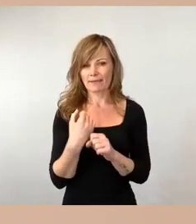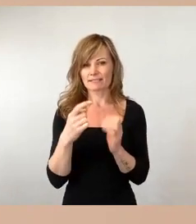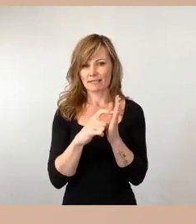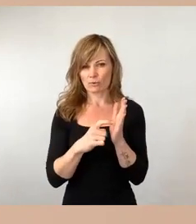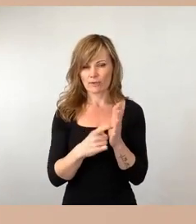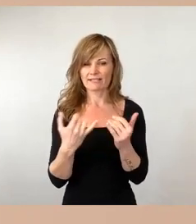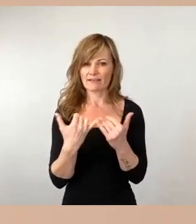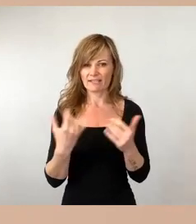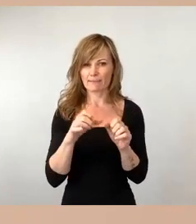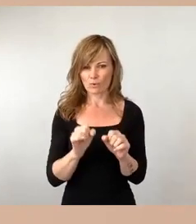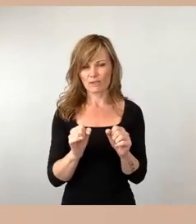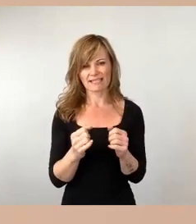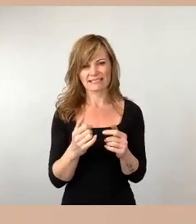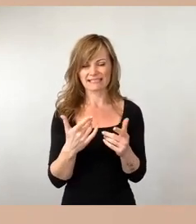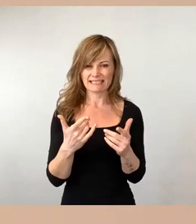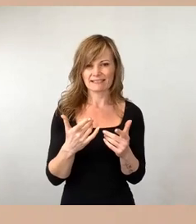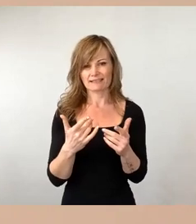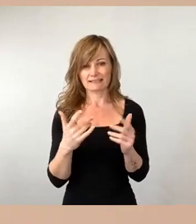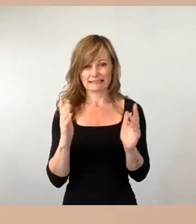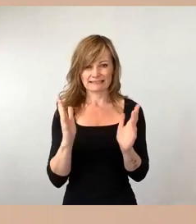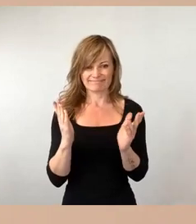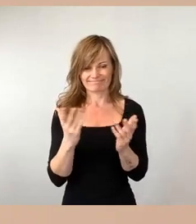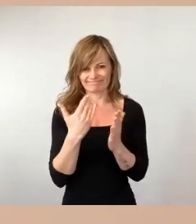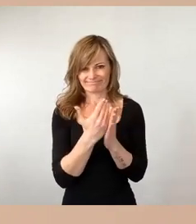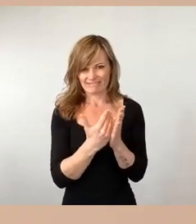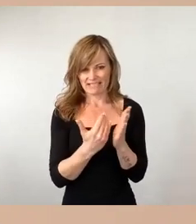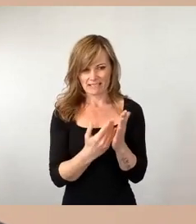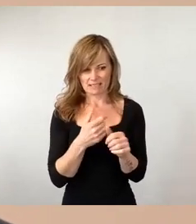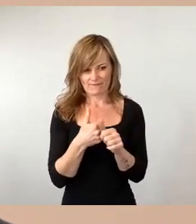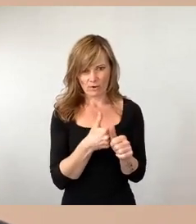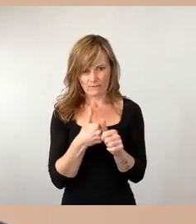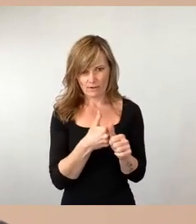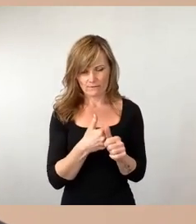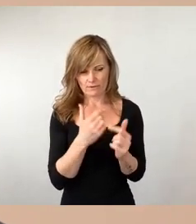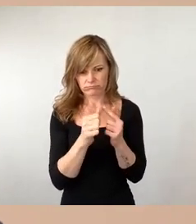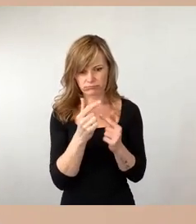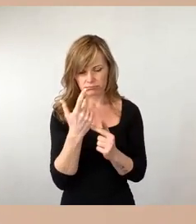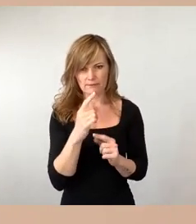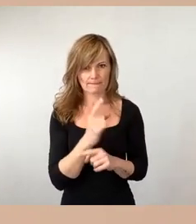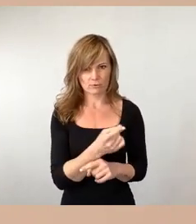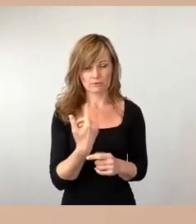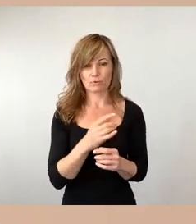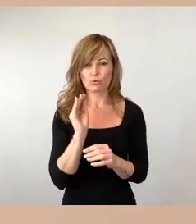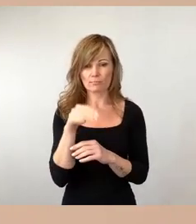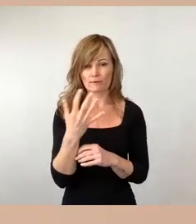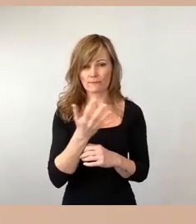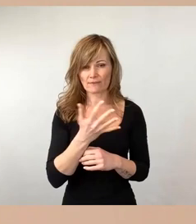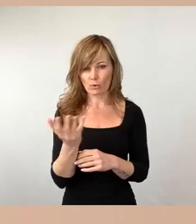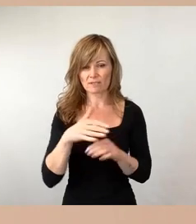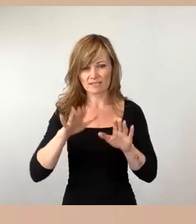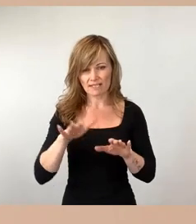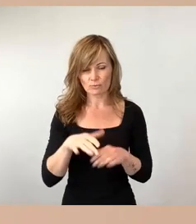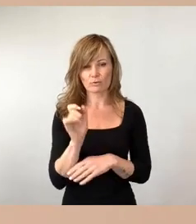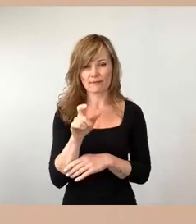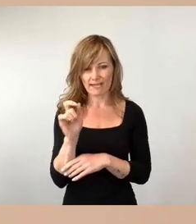eingeführt hat, dass wir über 5.000 Asylsuchende aktuell begleiten, dann sage ich Ihnen, nein, ganz so viel sind es nicht. Es